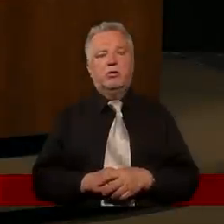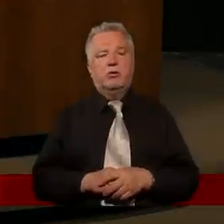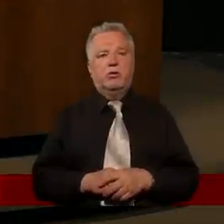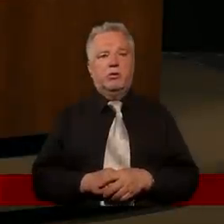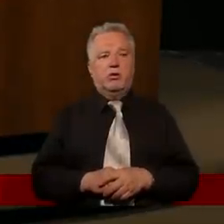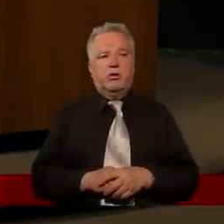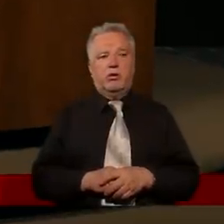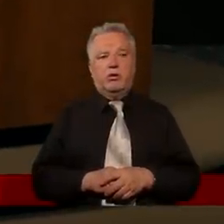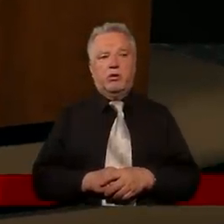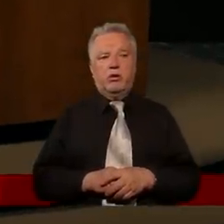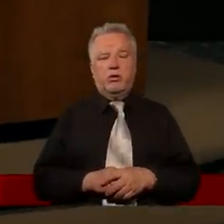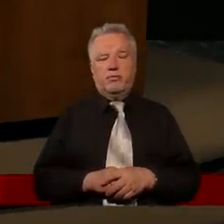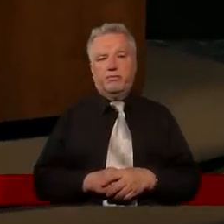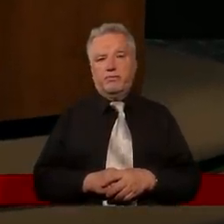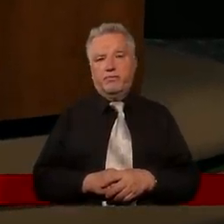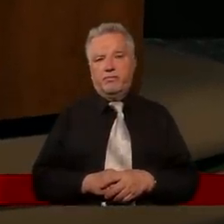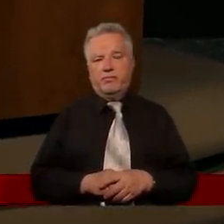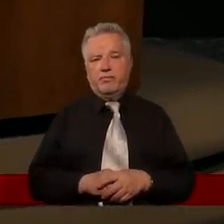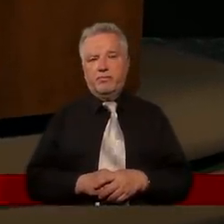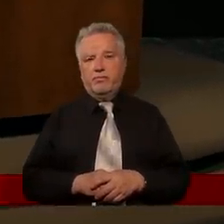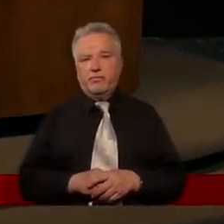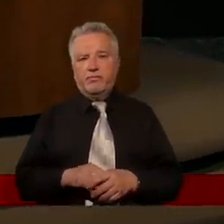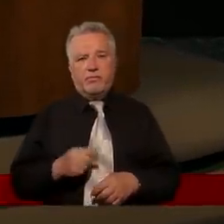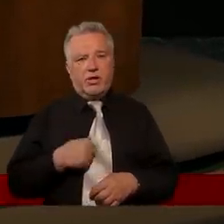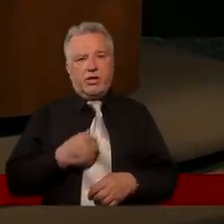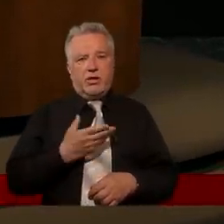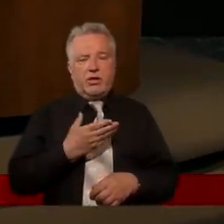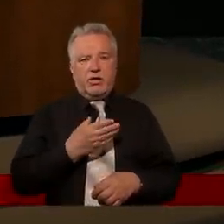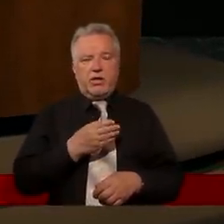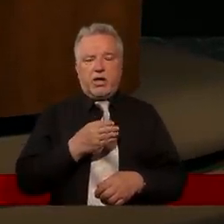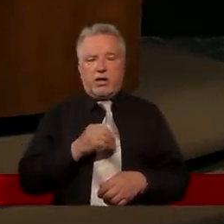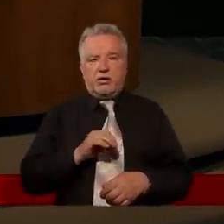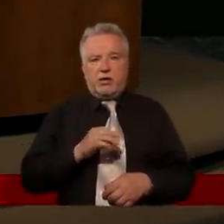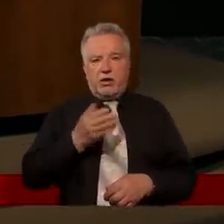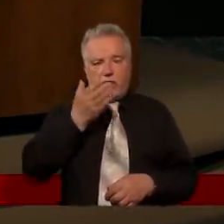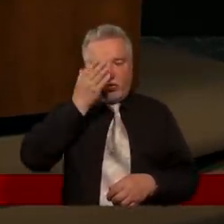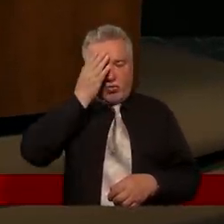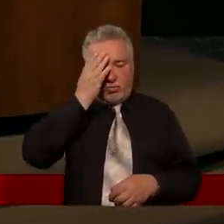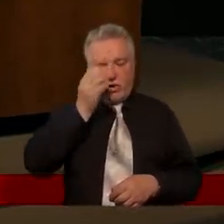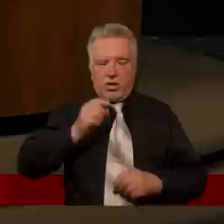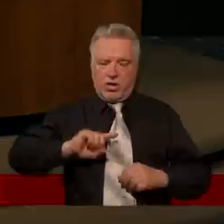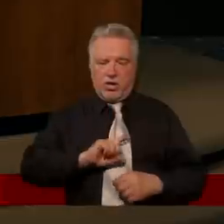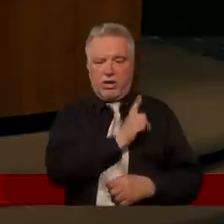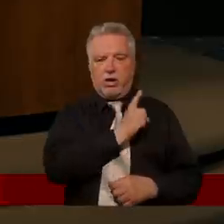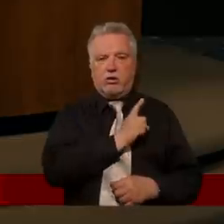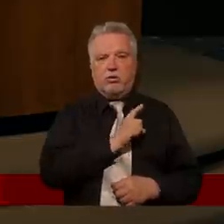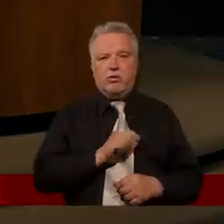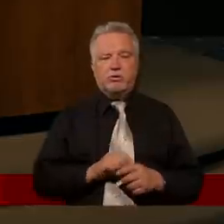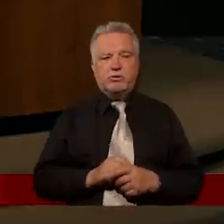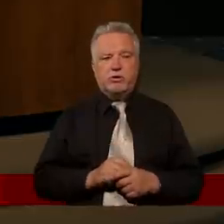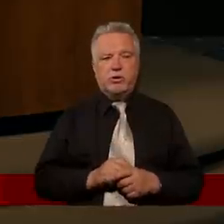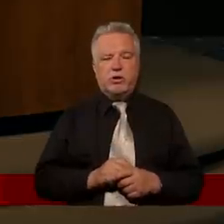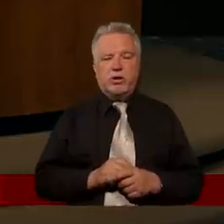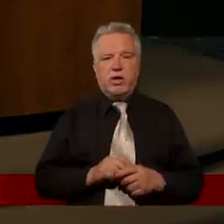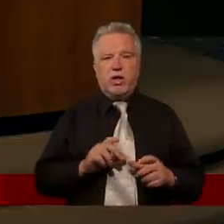Jeżeli ta wina dotyczy się tego jego, to ja jakoś nie potrafię jakoś mocno reagować. Natomiast jeżeli osób trzecich, czyli ta